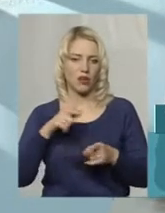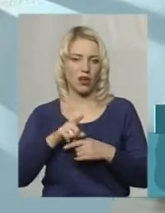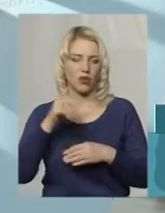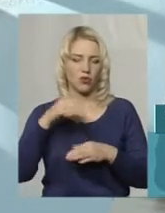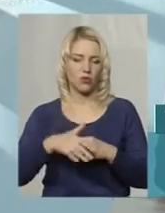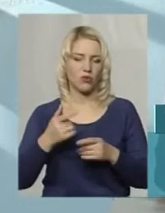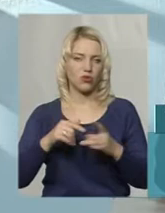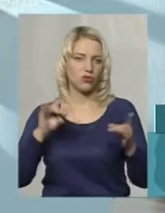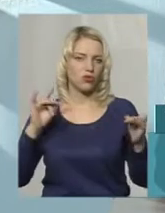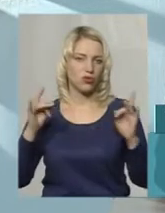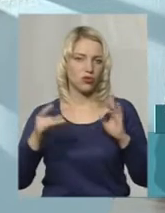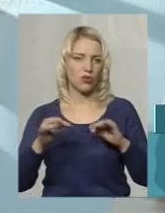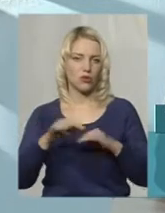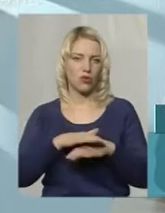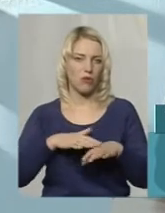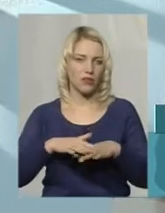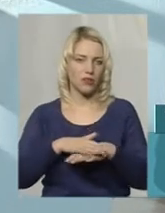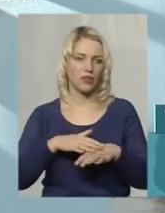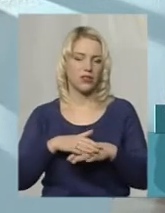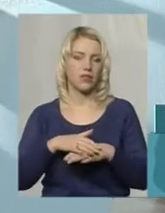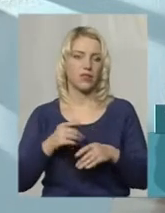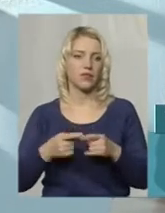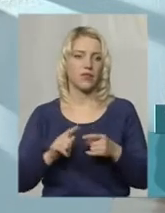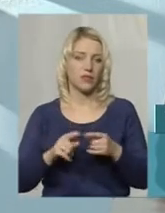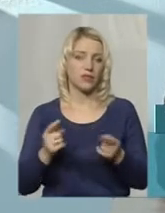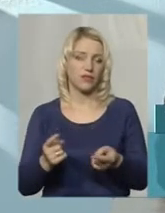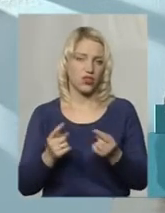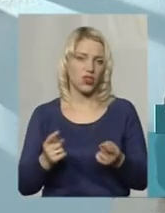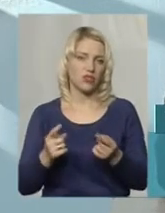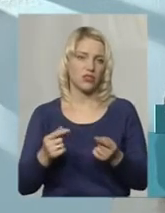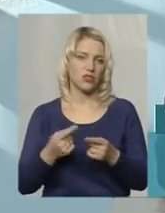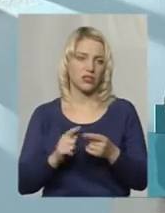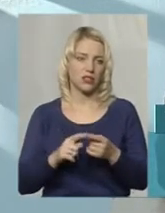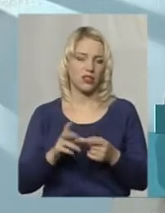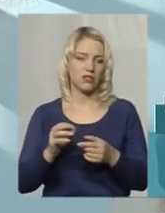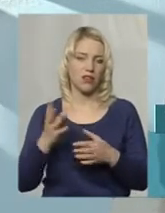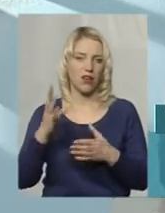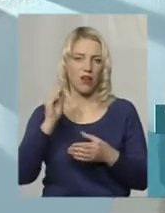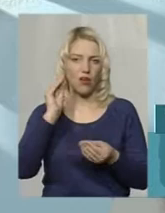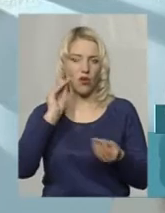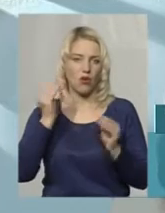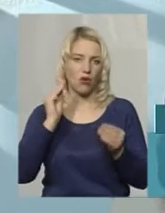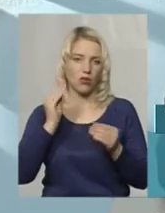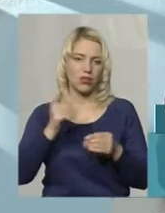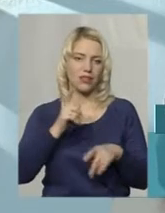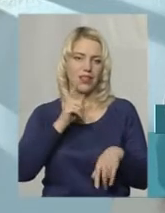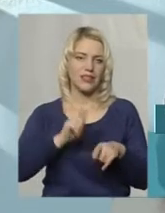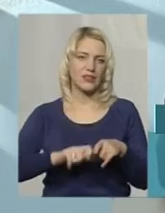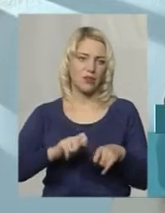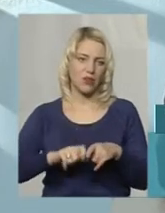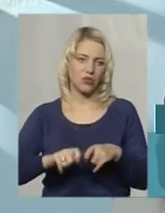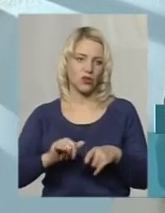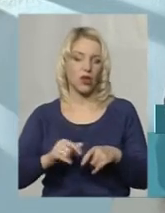такого резонансу, масовості, звичайно, відноситься на розсуд того чи іншого інспектора патрульної поліції,